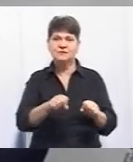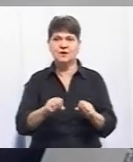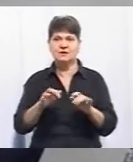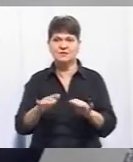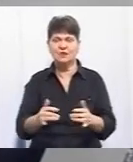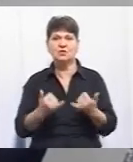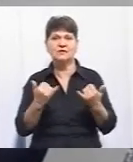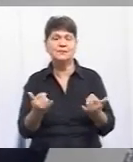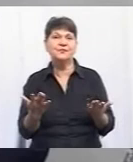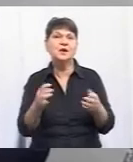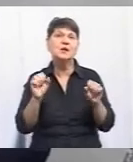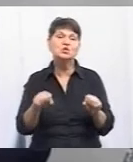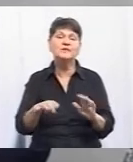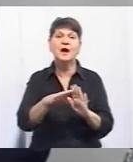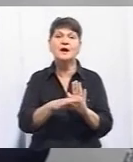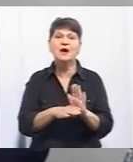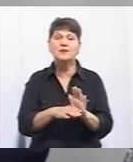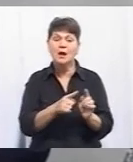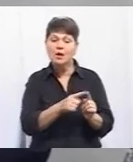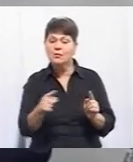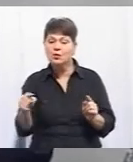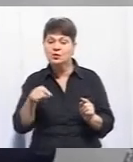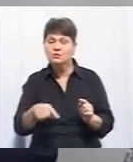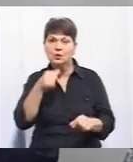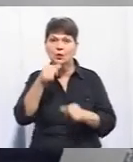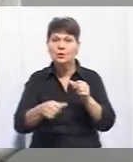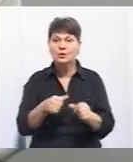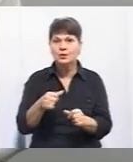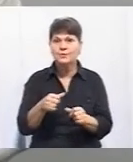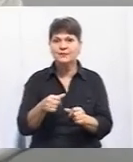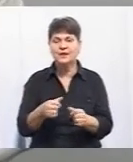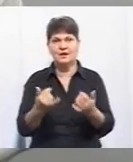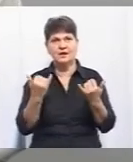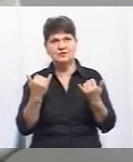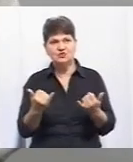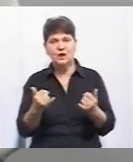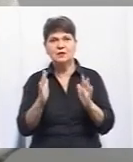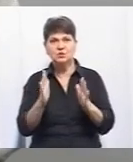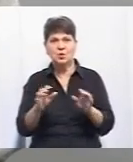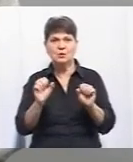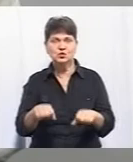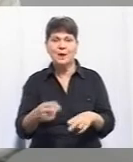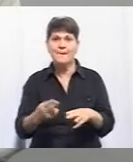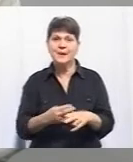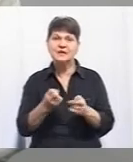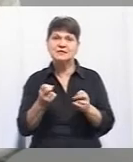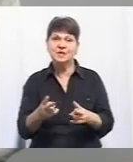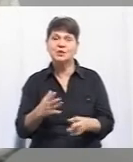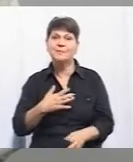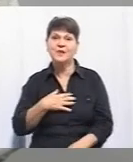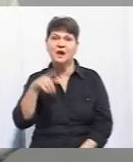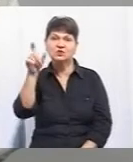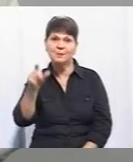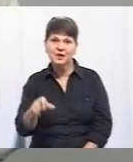влаштовувати, який, можливо, графік у вас протягом поточного року сформований. Власне, щойно це стане можливим і безпечним для наших клієнтів. В першу чергу ми